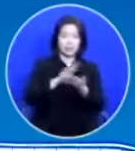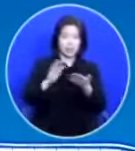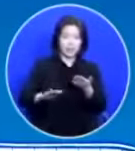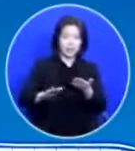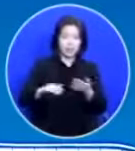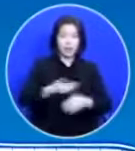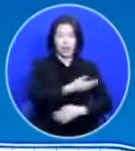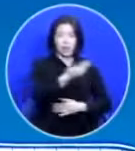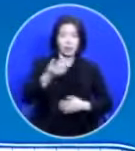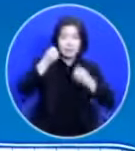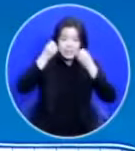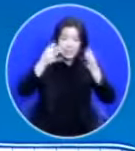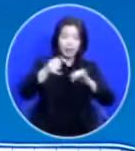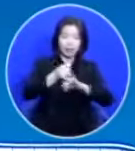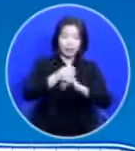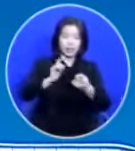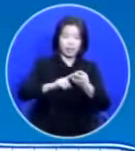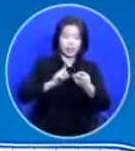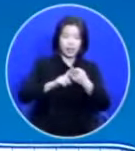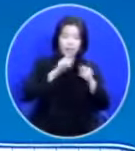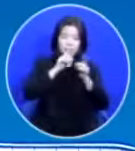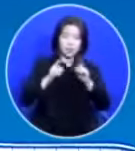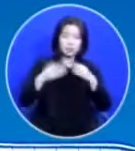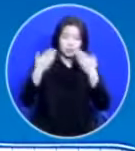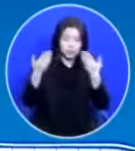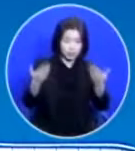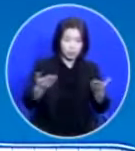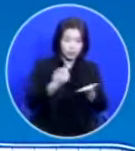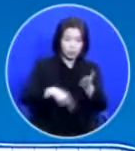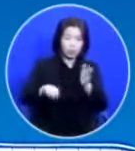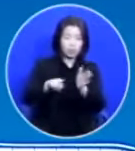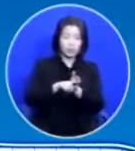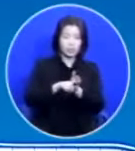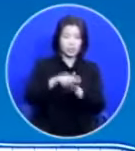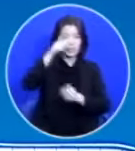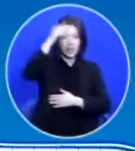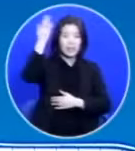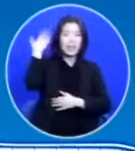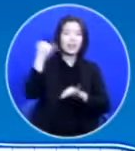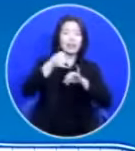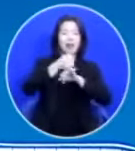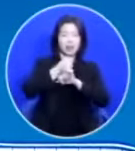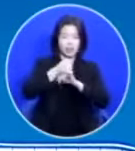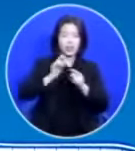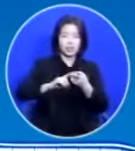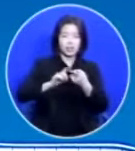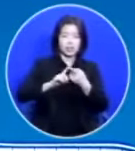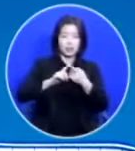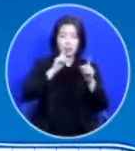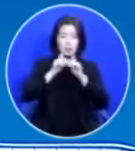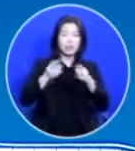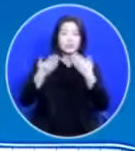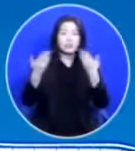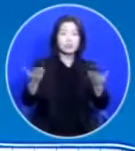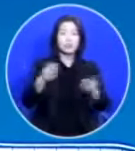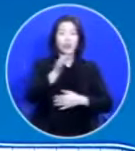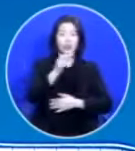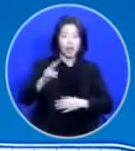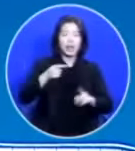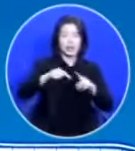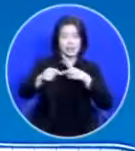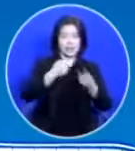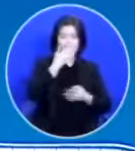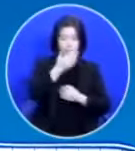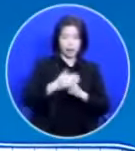언약에 대한 말씀을 드리려고 하니까 옛 언약에 대해서도 설명을 드려야 이해가 되겠지요 하나님이